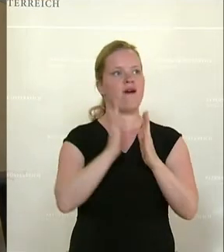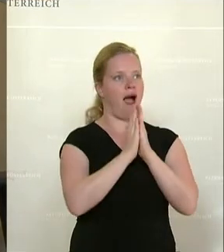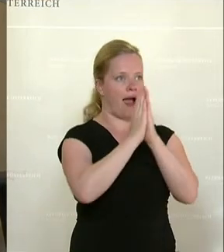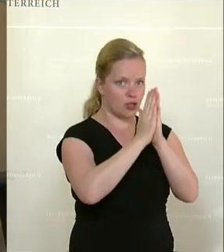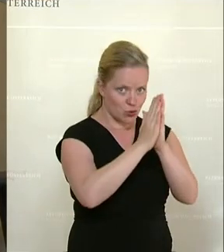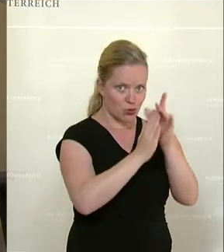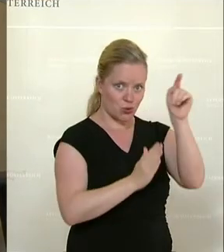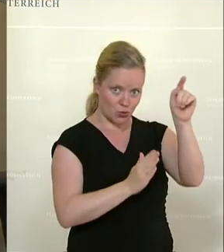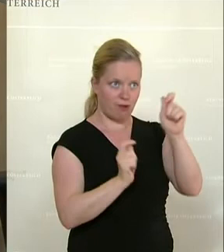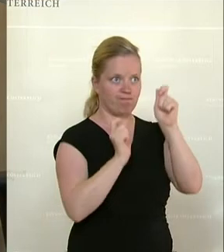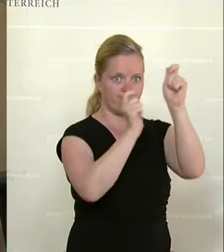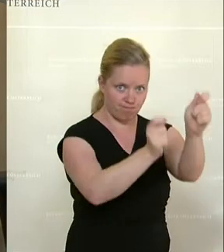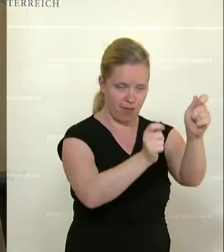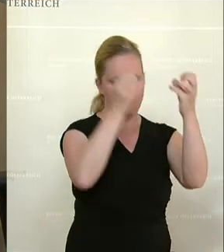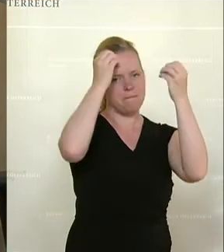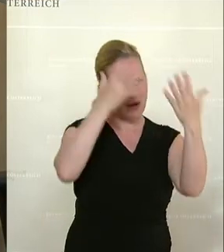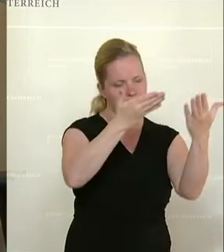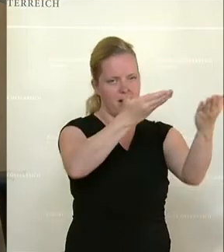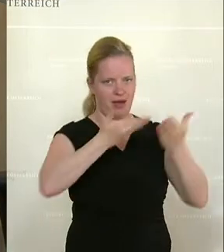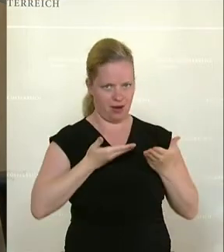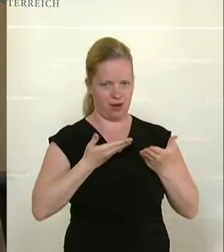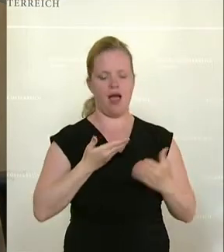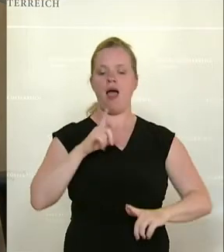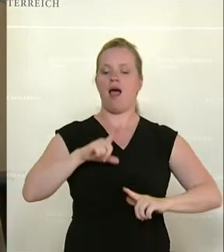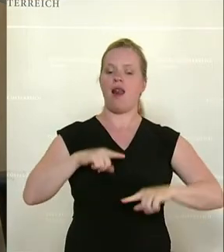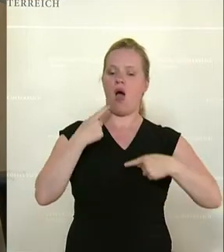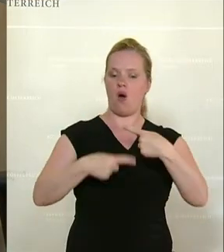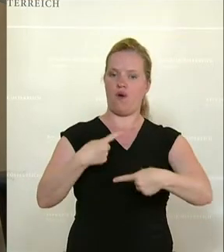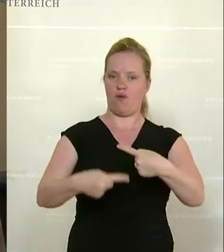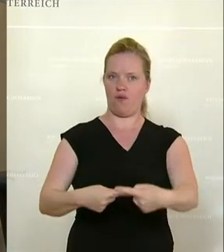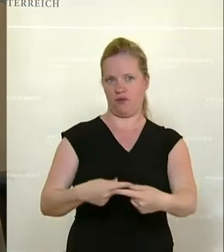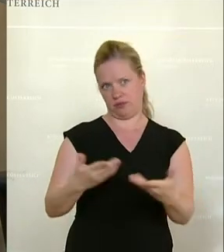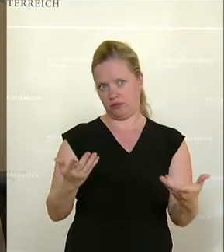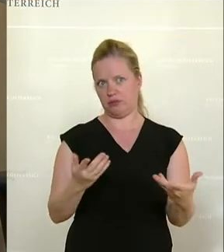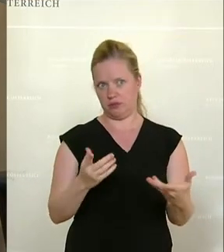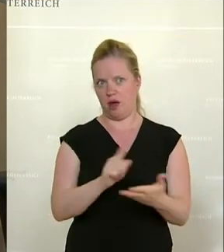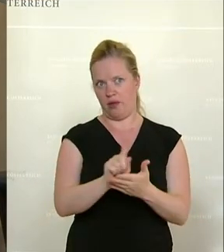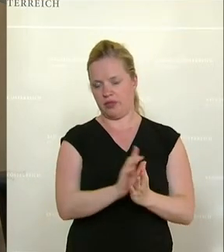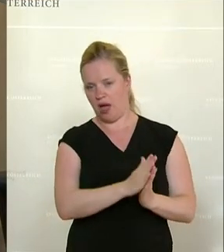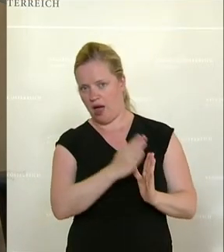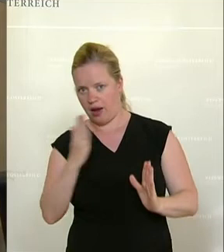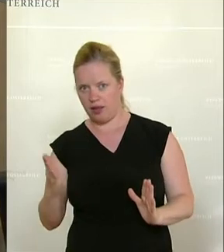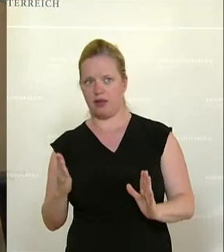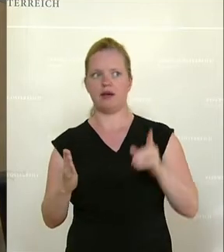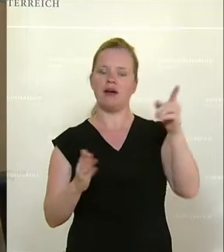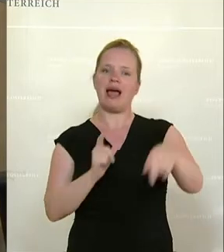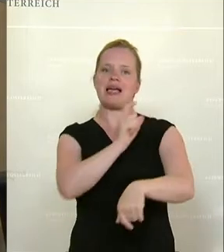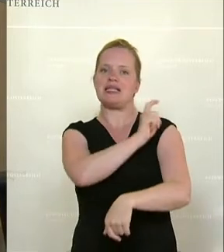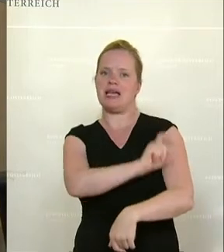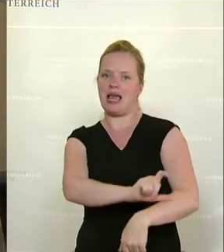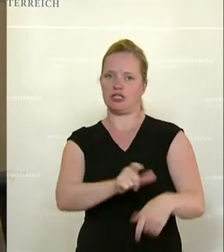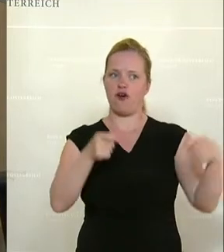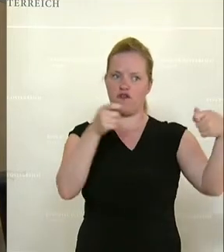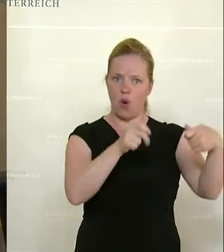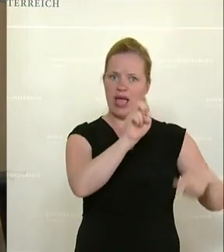es ist auch bewilligt worden, die Laufzeit für die Abwicklung über den Resilienzfonds der EU